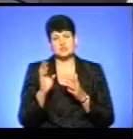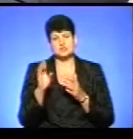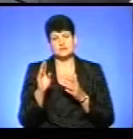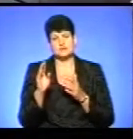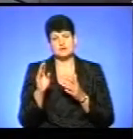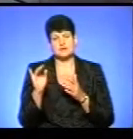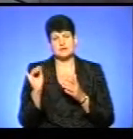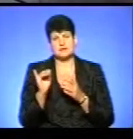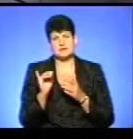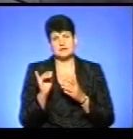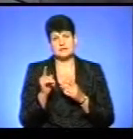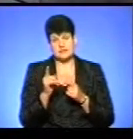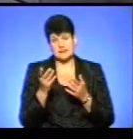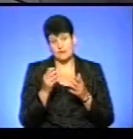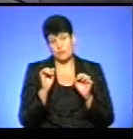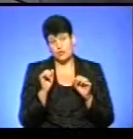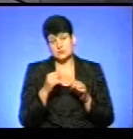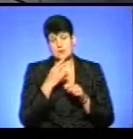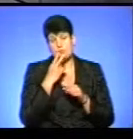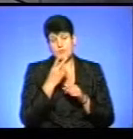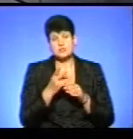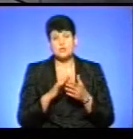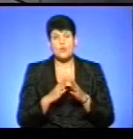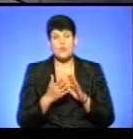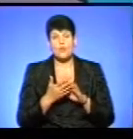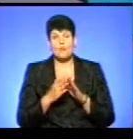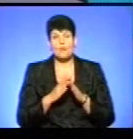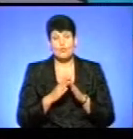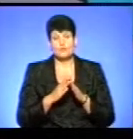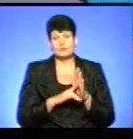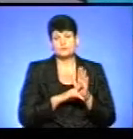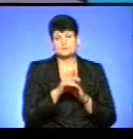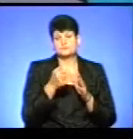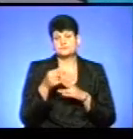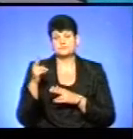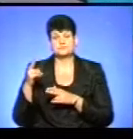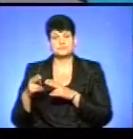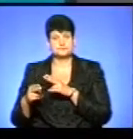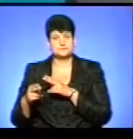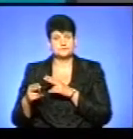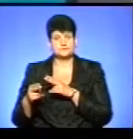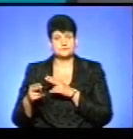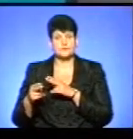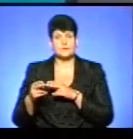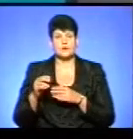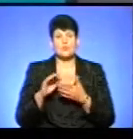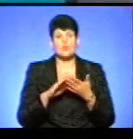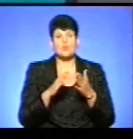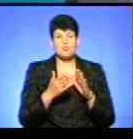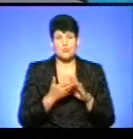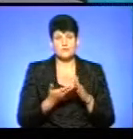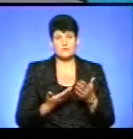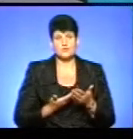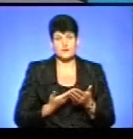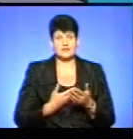де, власне, можна побачити на всі ці умови, від А до Я, умови перебування